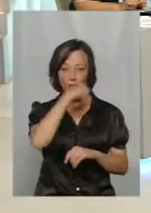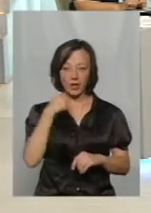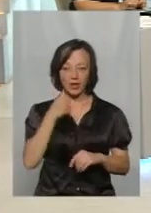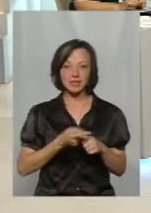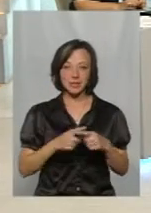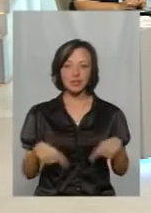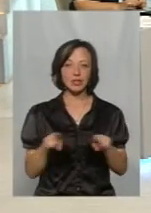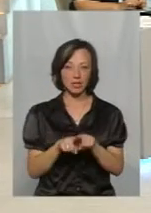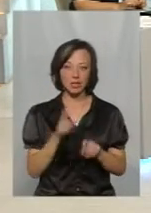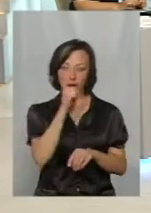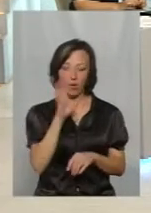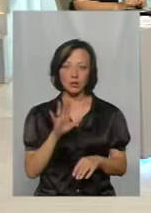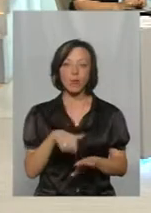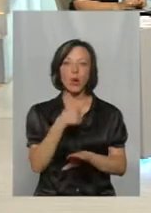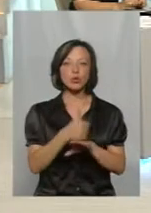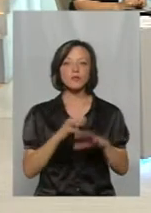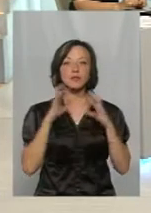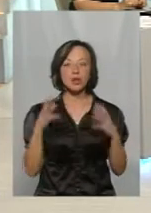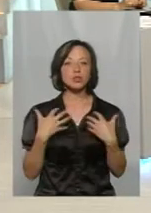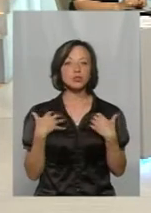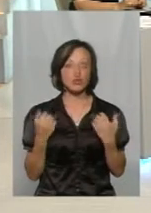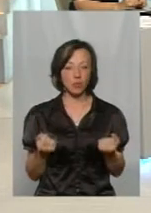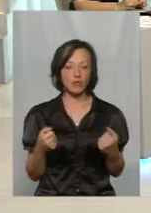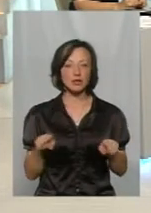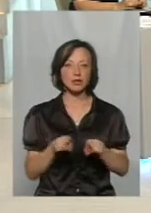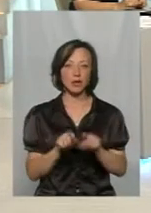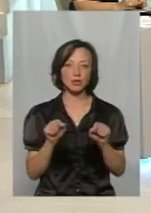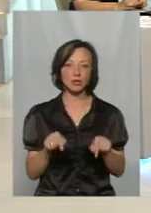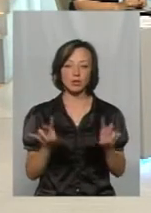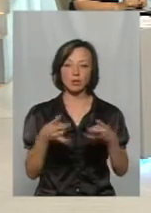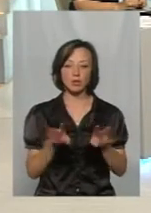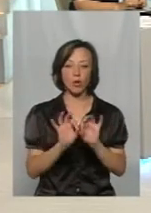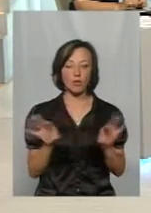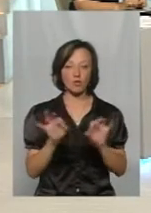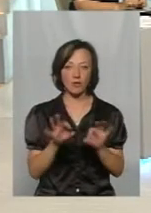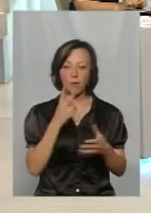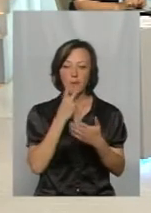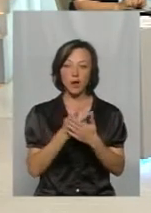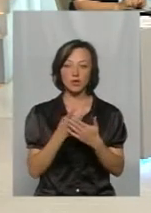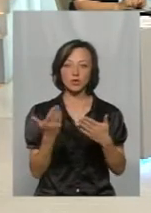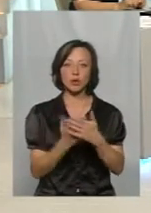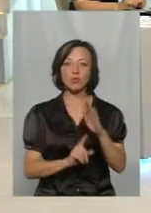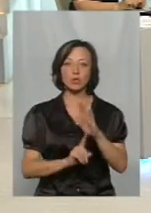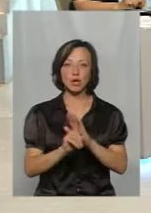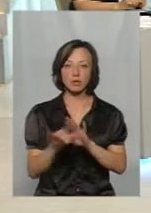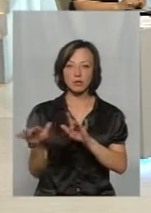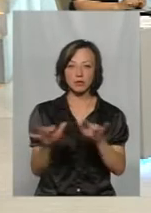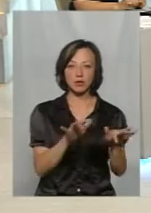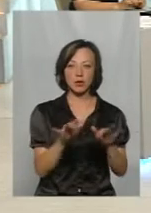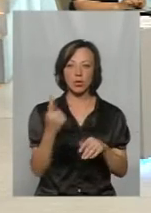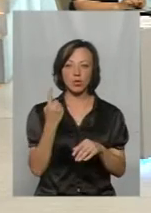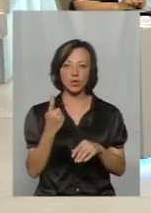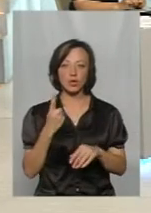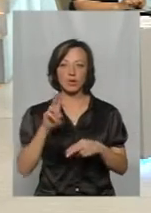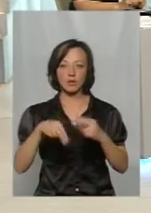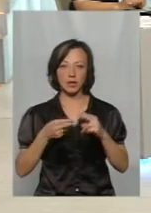це теж непогато. Основи збереження здоров'я теж тут не потрібно коментувати. Ви бачили сюжет, почався з сюжету одної з